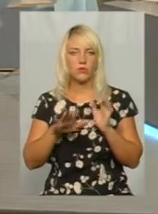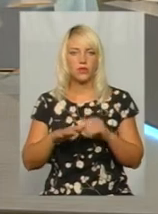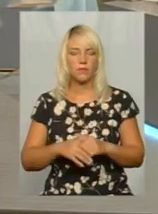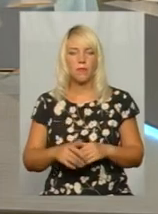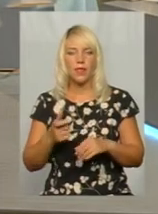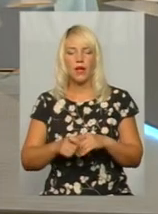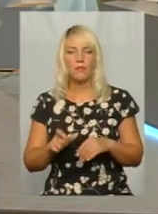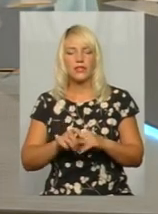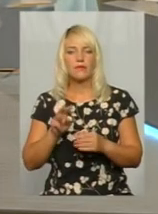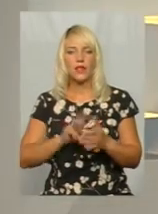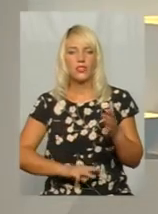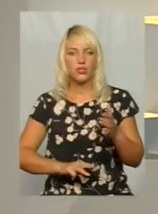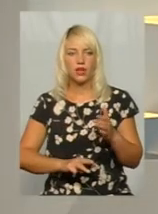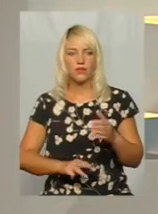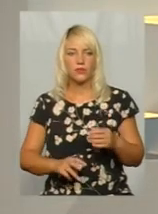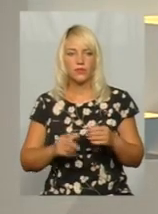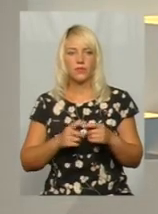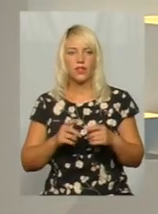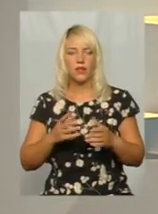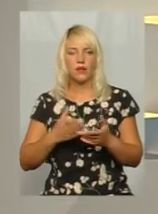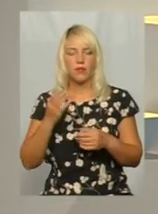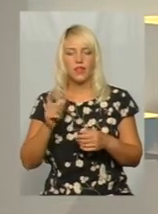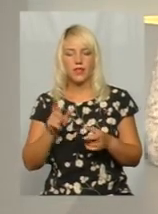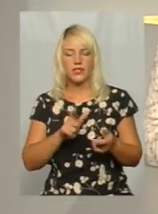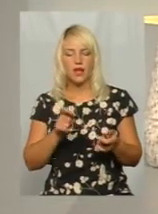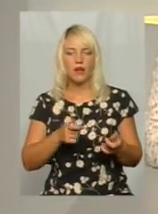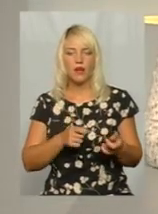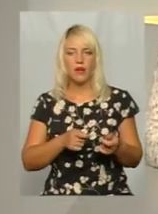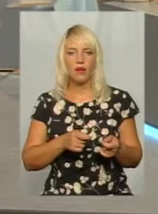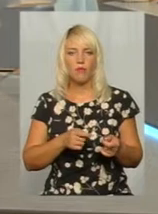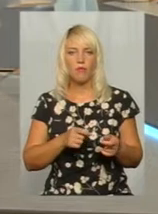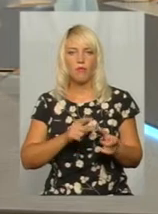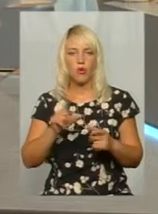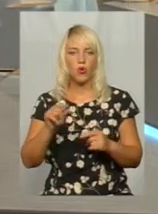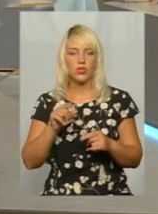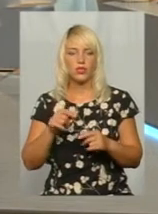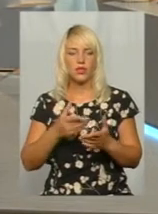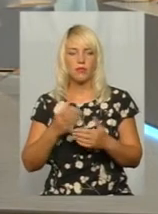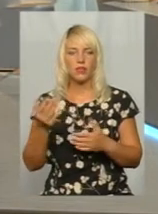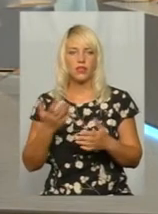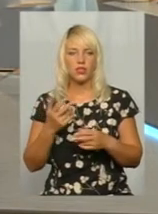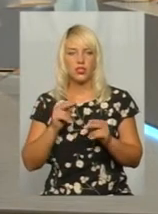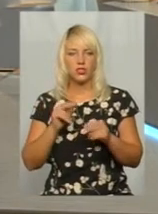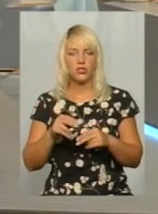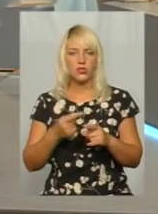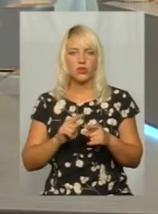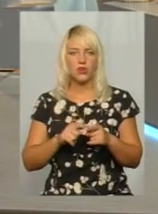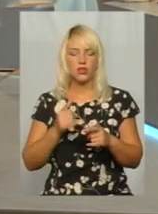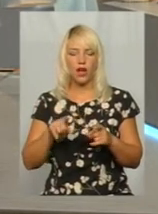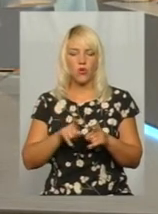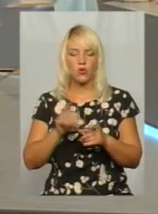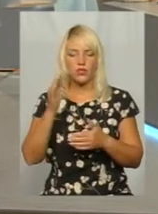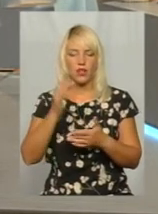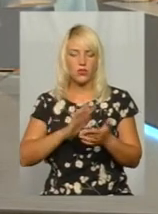максимальний штраф цього року, ну, вірніше, плата за проїзд максимальна цього року яка була? Чесно, навіть таку статистику не обрав.